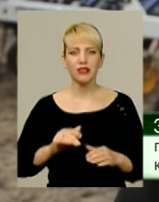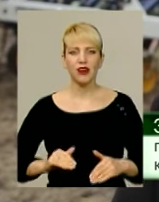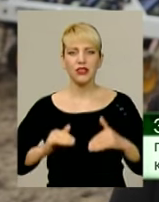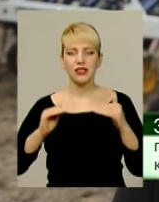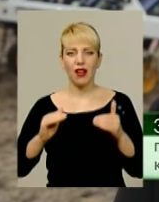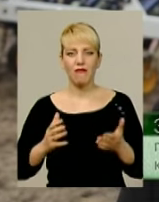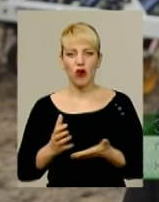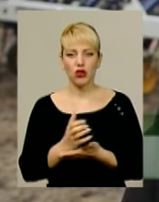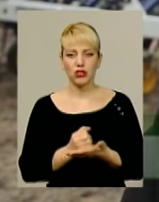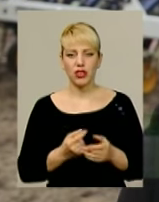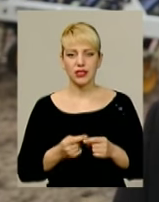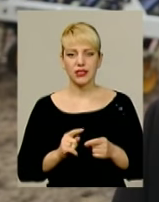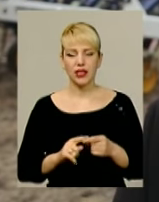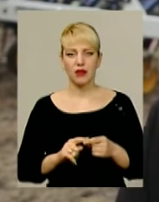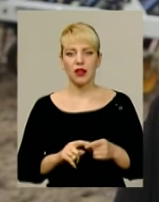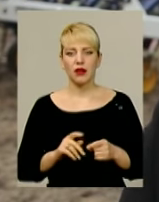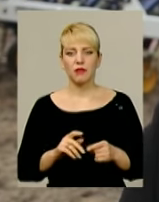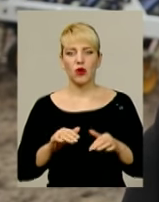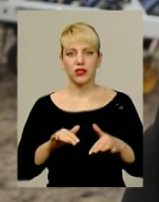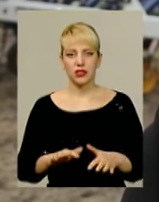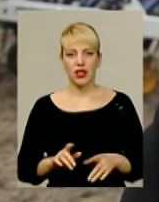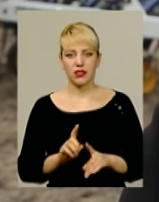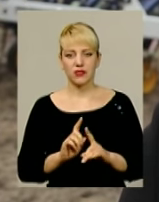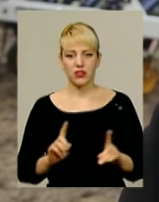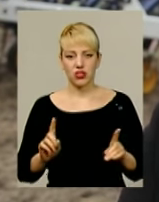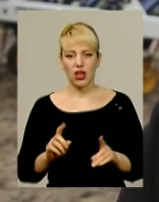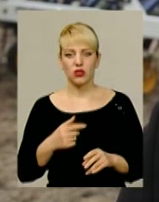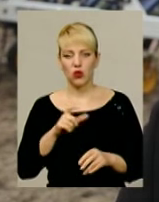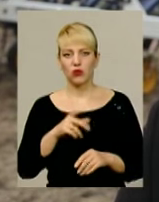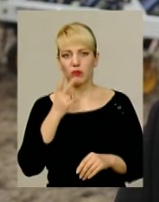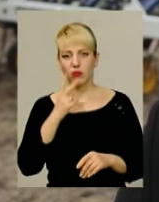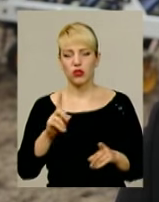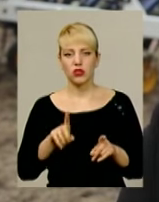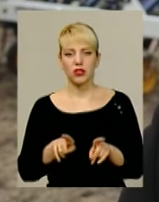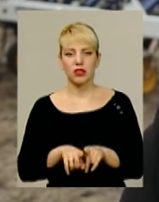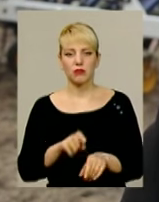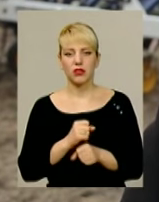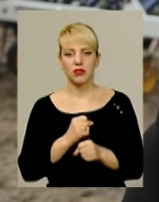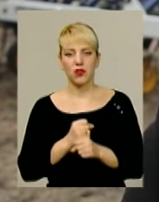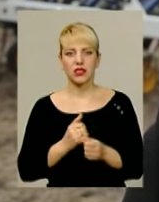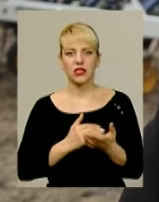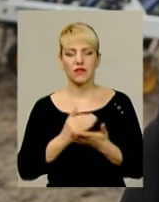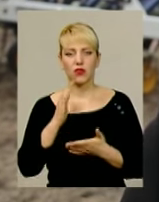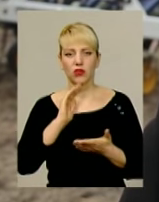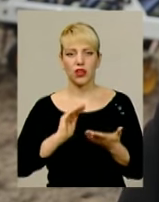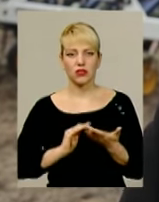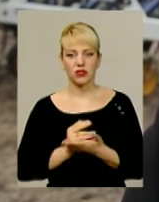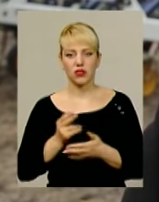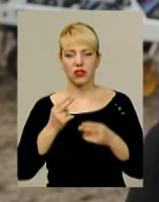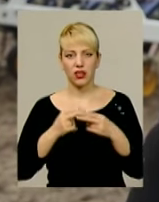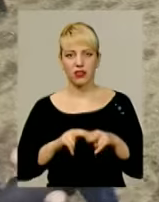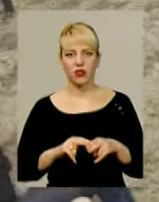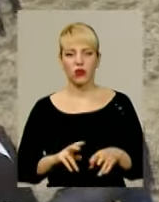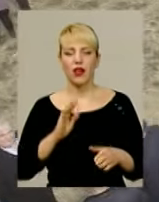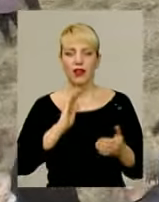восени це події надзвичайно, тому що люди побачать зразу, що таке працювати з високоякісною технікою. Якість породжує